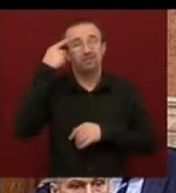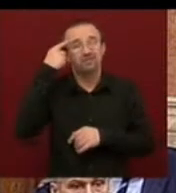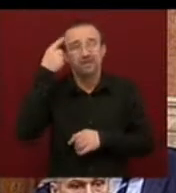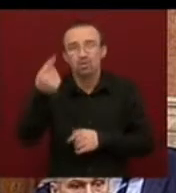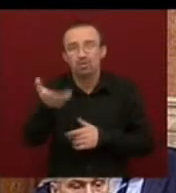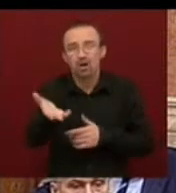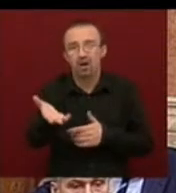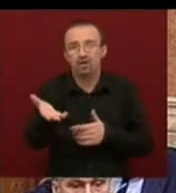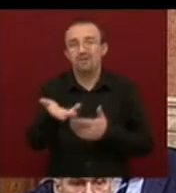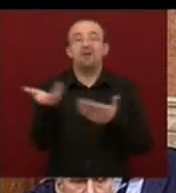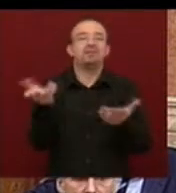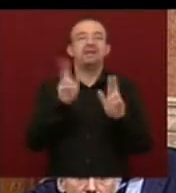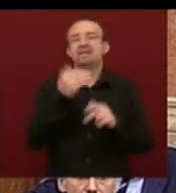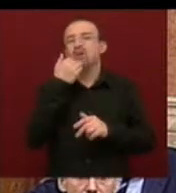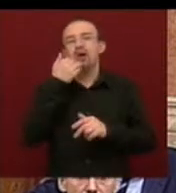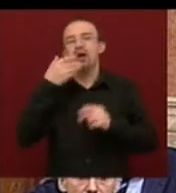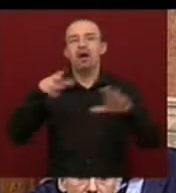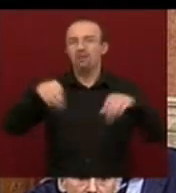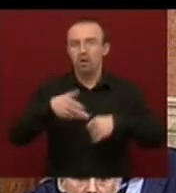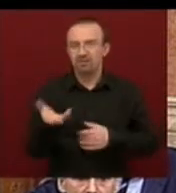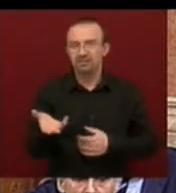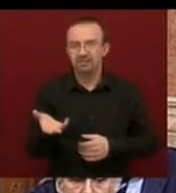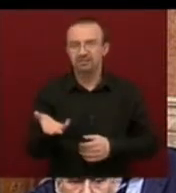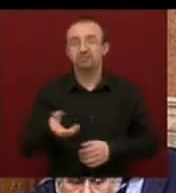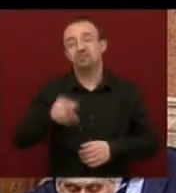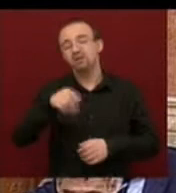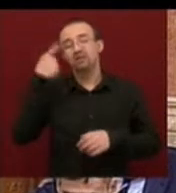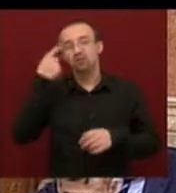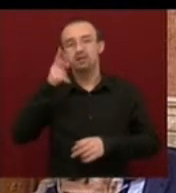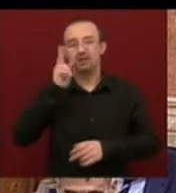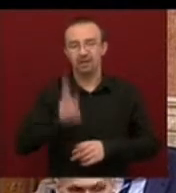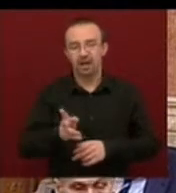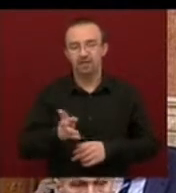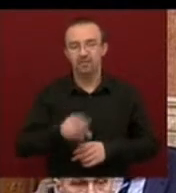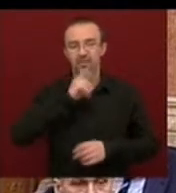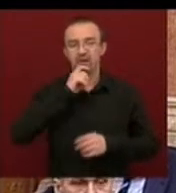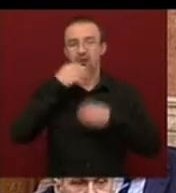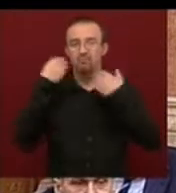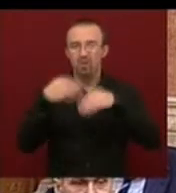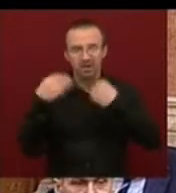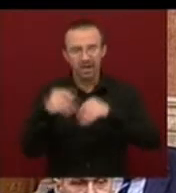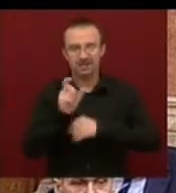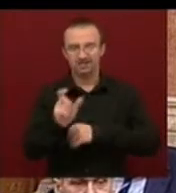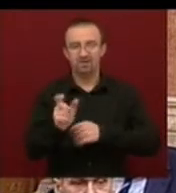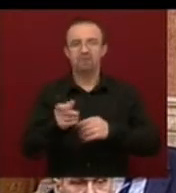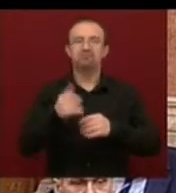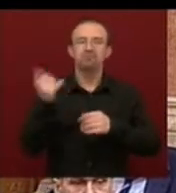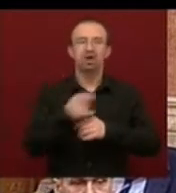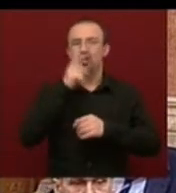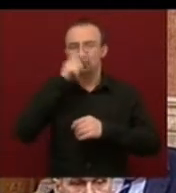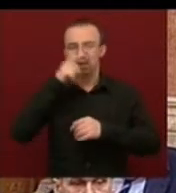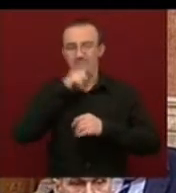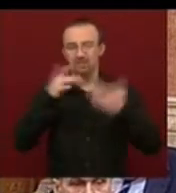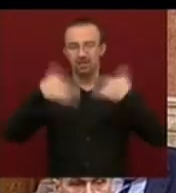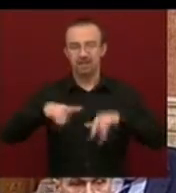még róla, vagy nem akarja tudomásul venni, de azt tudnia kell, hogy magyarázataival egyre ront a